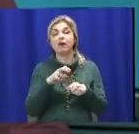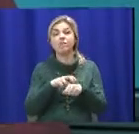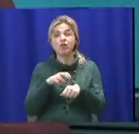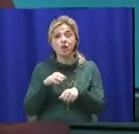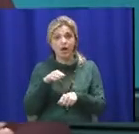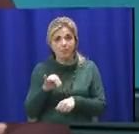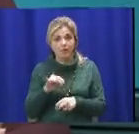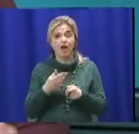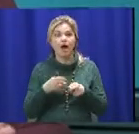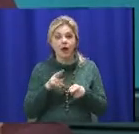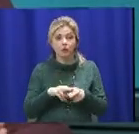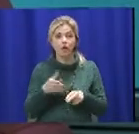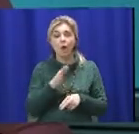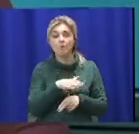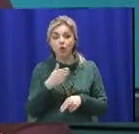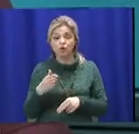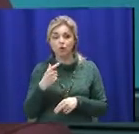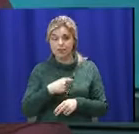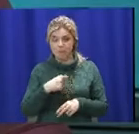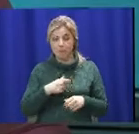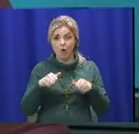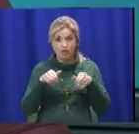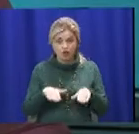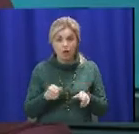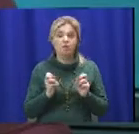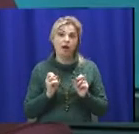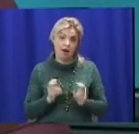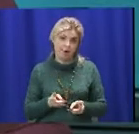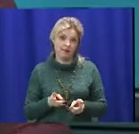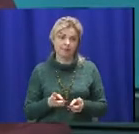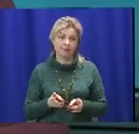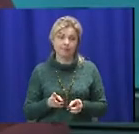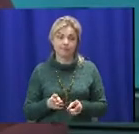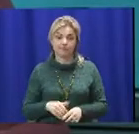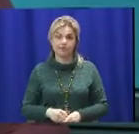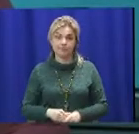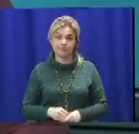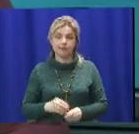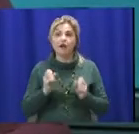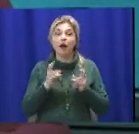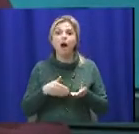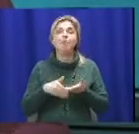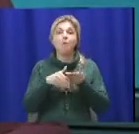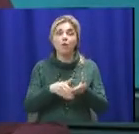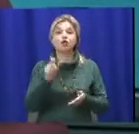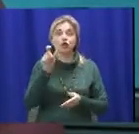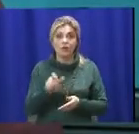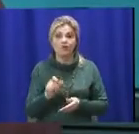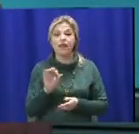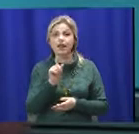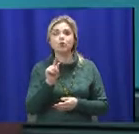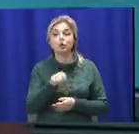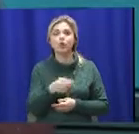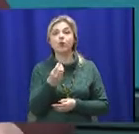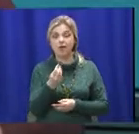которые между собой решат, каким образом помочь этому человеку, исходя из той сумы, которой